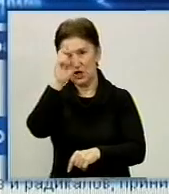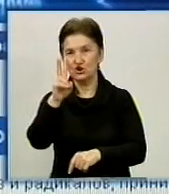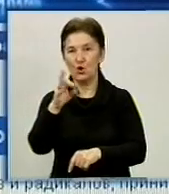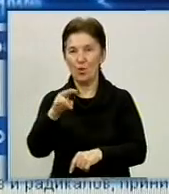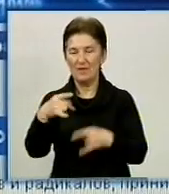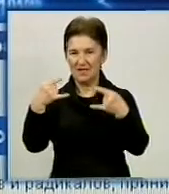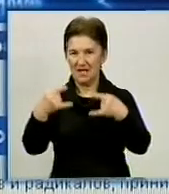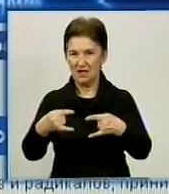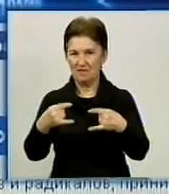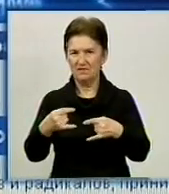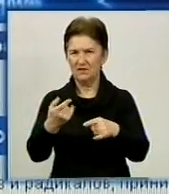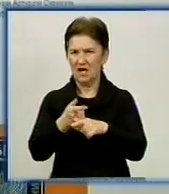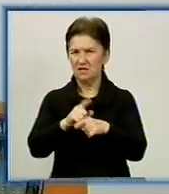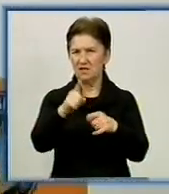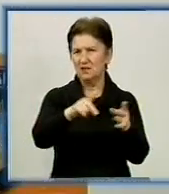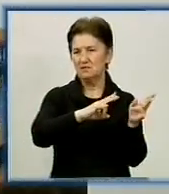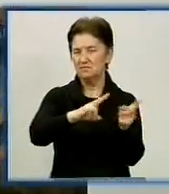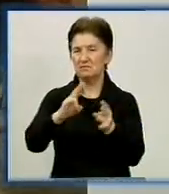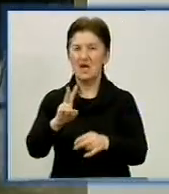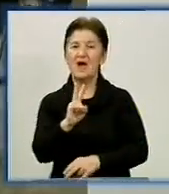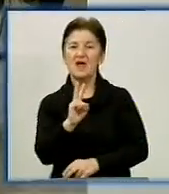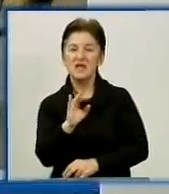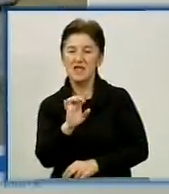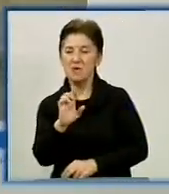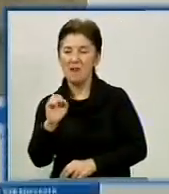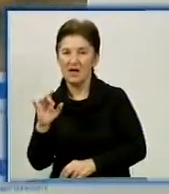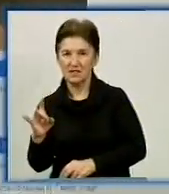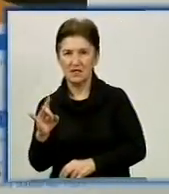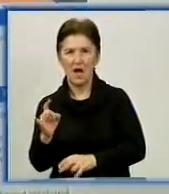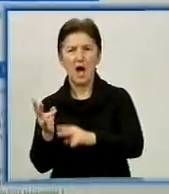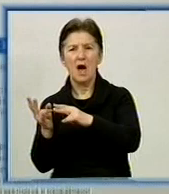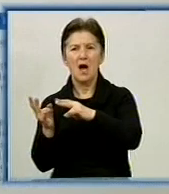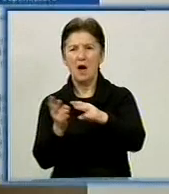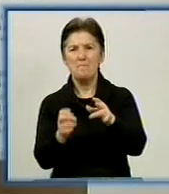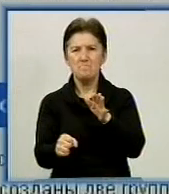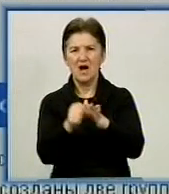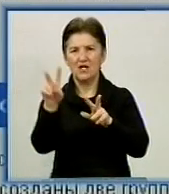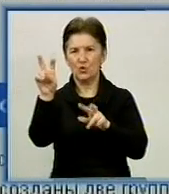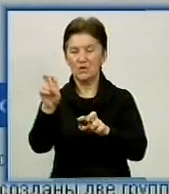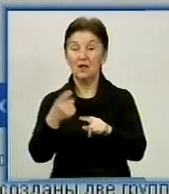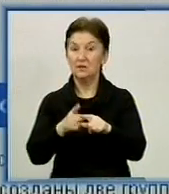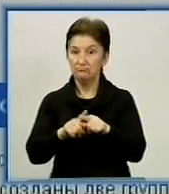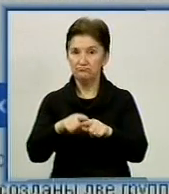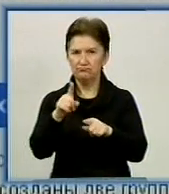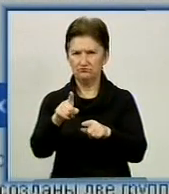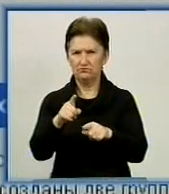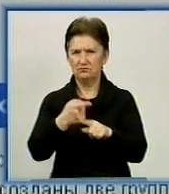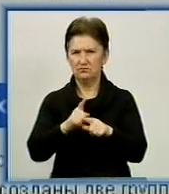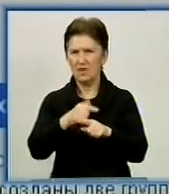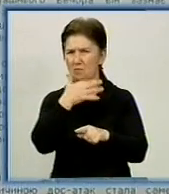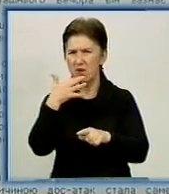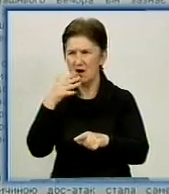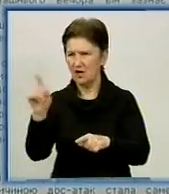Наймовірніше атаки влаштовує так званий «Кіберберкут». Йдеться повідомлення – це хакерське угруповання, яке останнім часом атакує багато